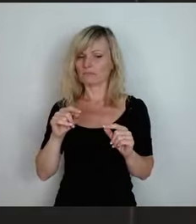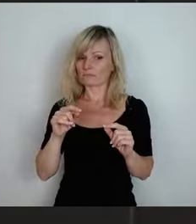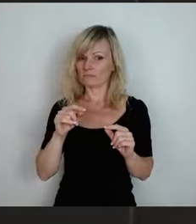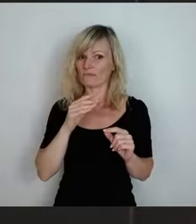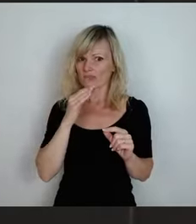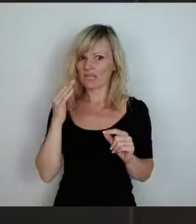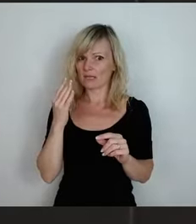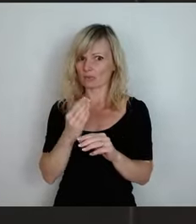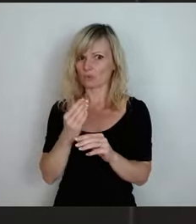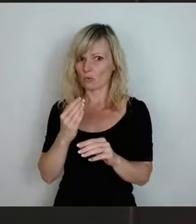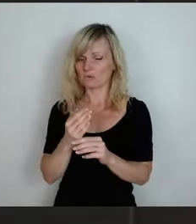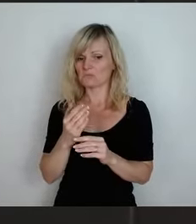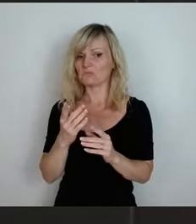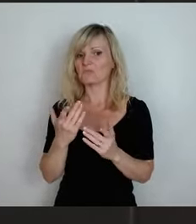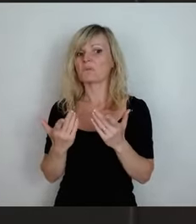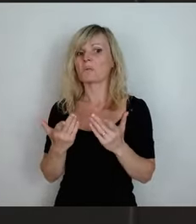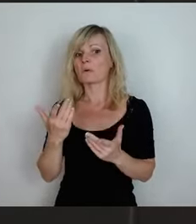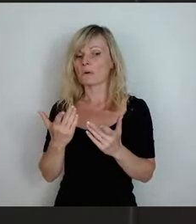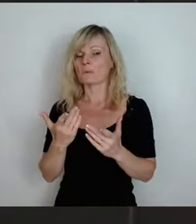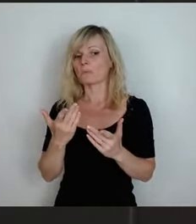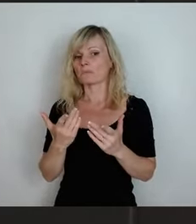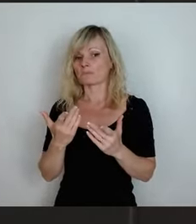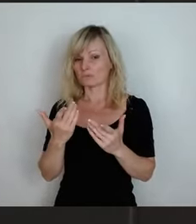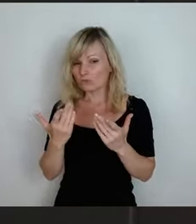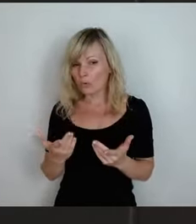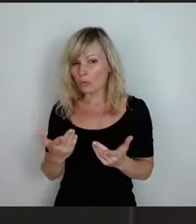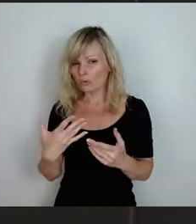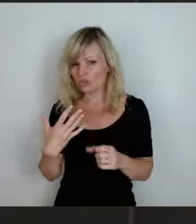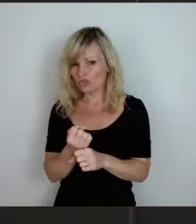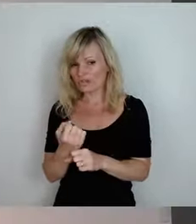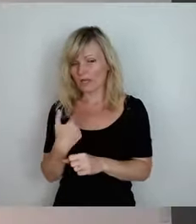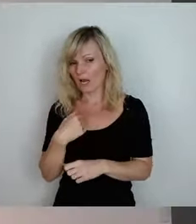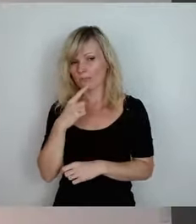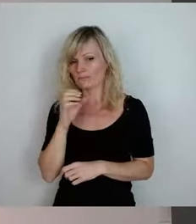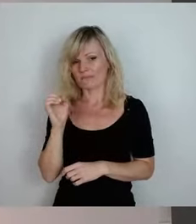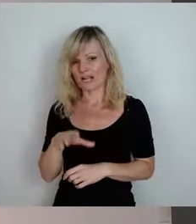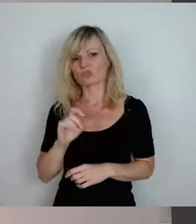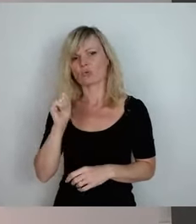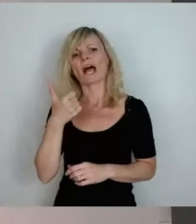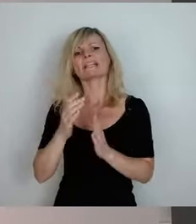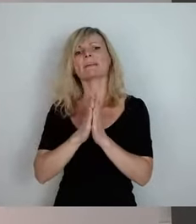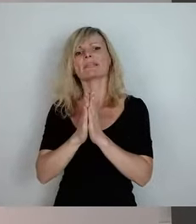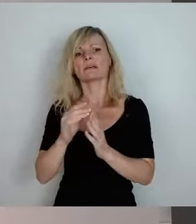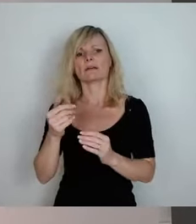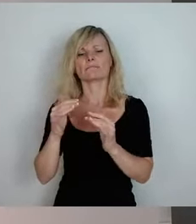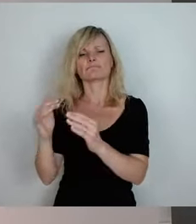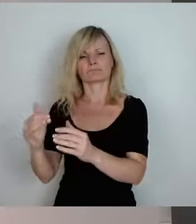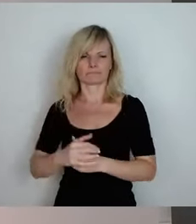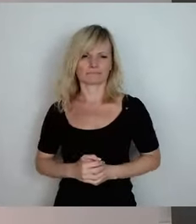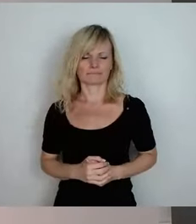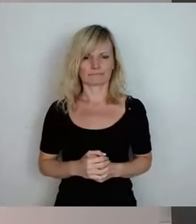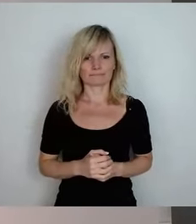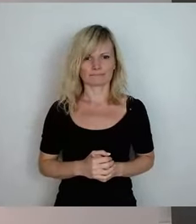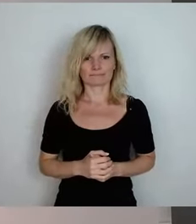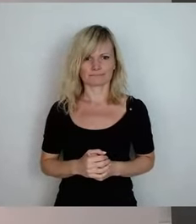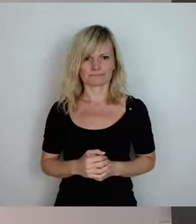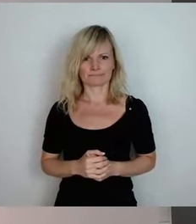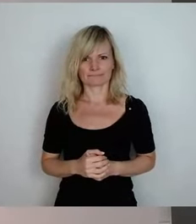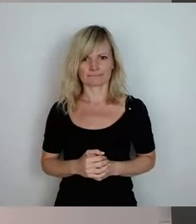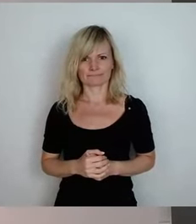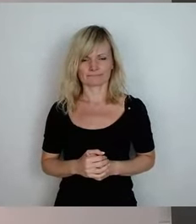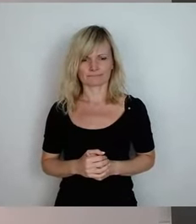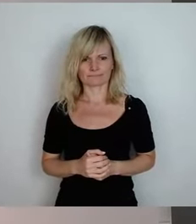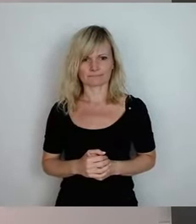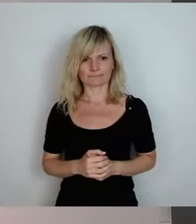aber ich glaube nicht, dass ich auf Falschläge. Danke. Ich habe auch noch eine Bitte. Ich habe hier auch noch mehrere Sachen da und da wollte ich für das